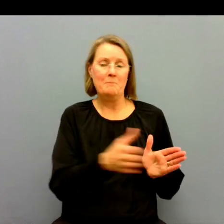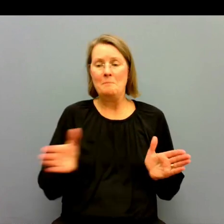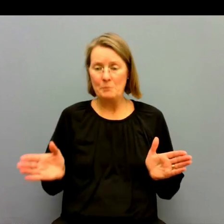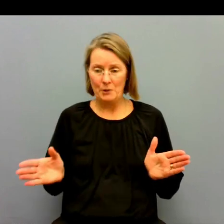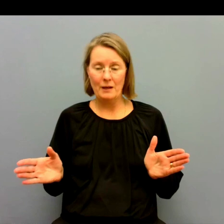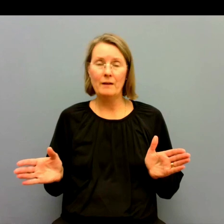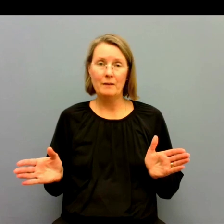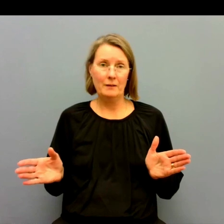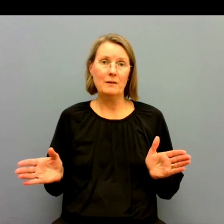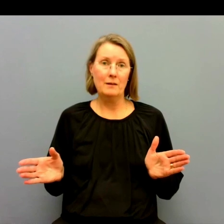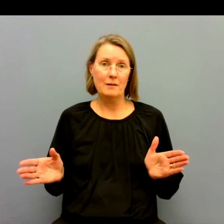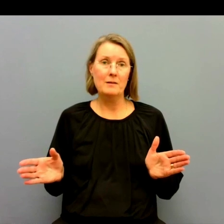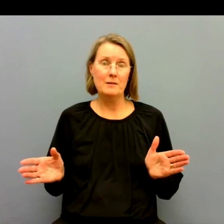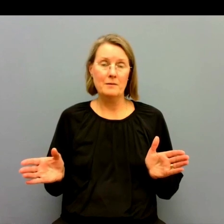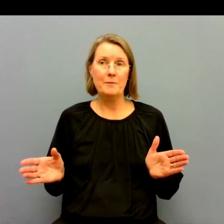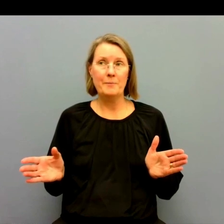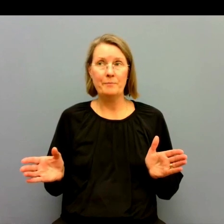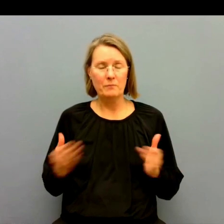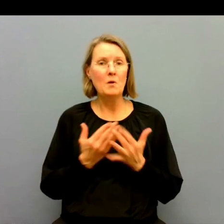brett.